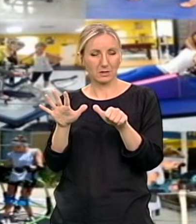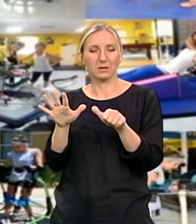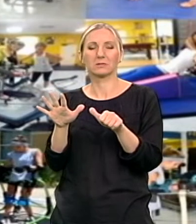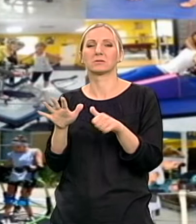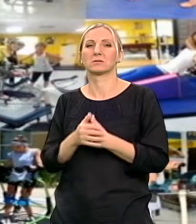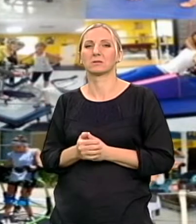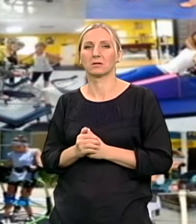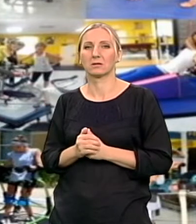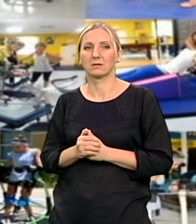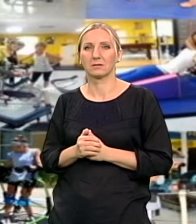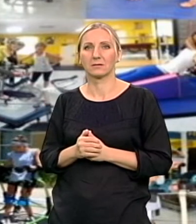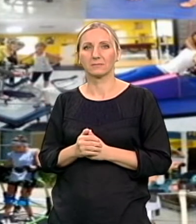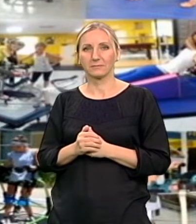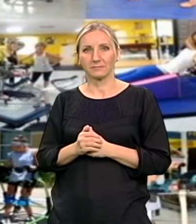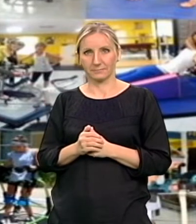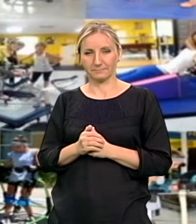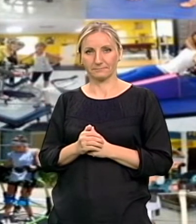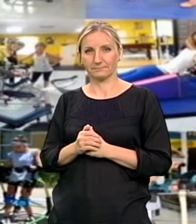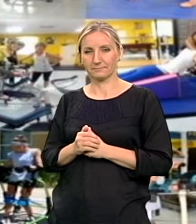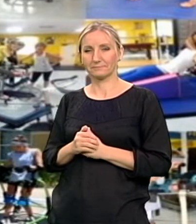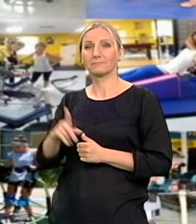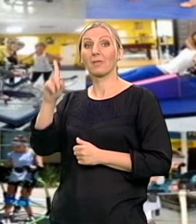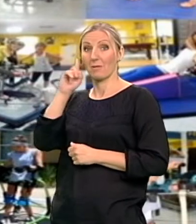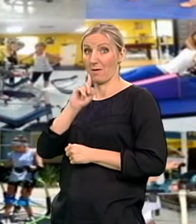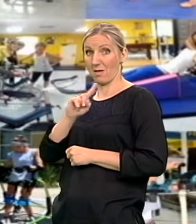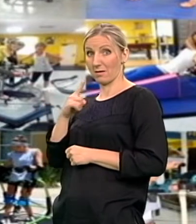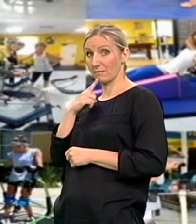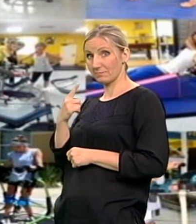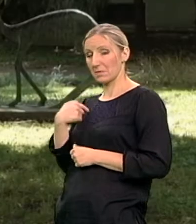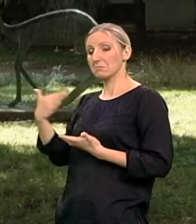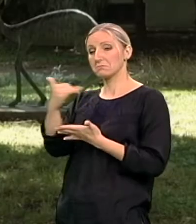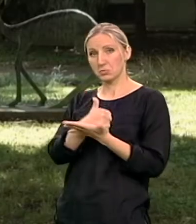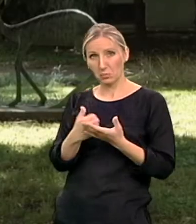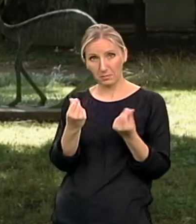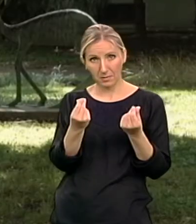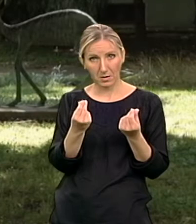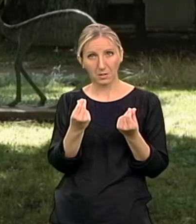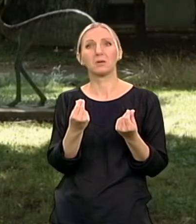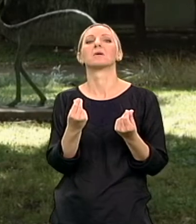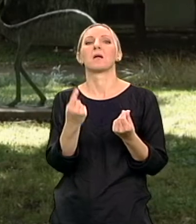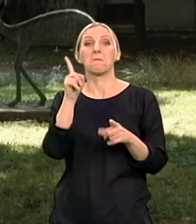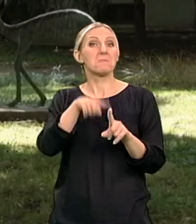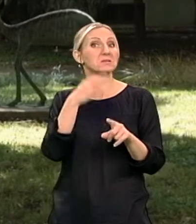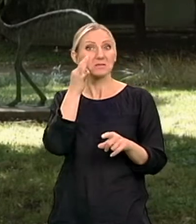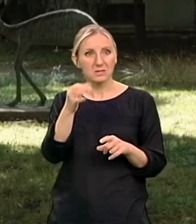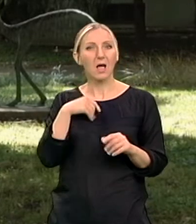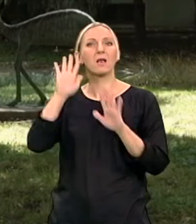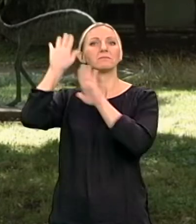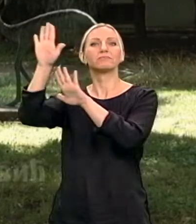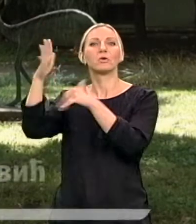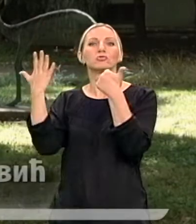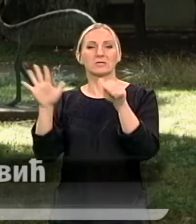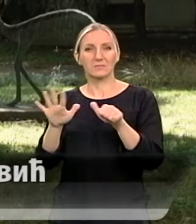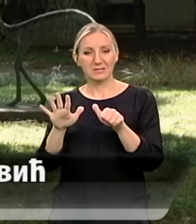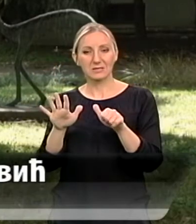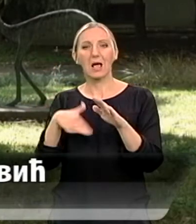Skupili smo novac za mesec dana, otišli, bili šest meseci. Tad sam posle nekih dve nedelje